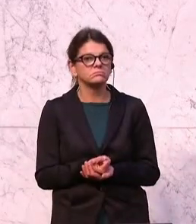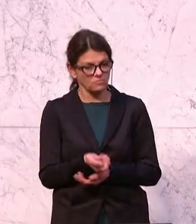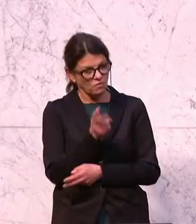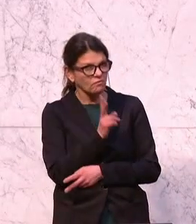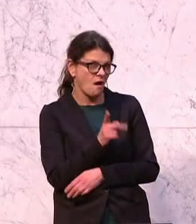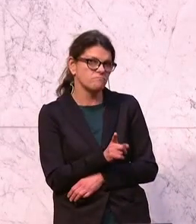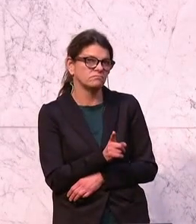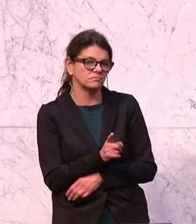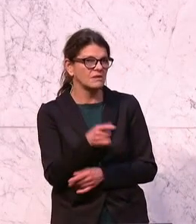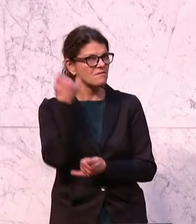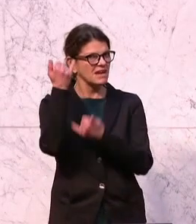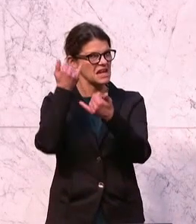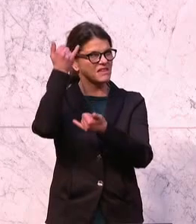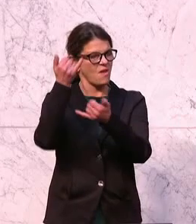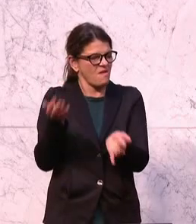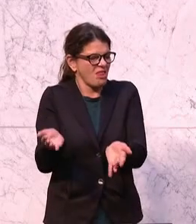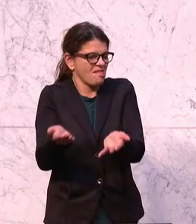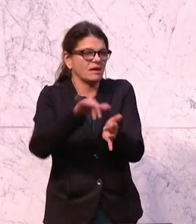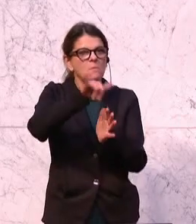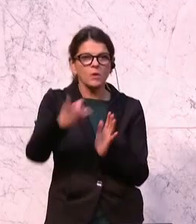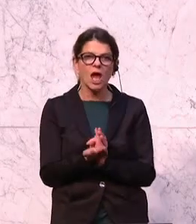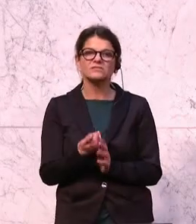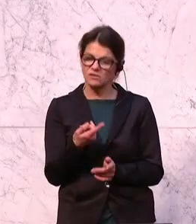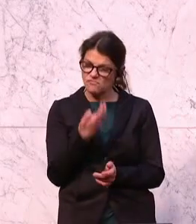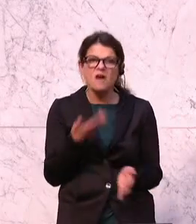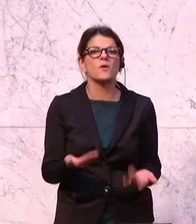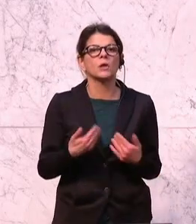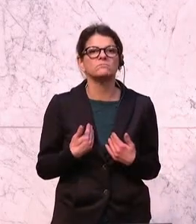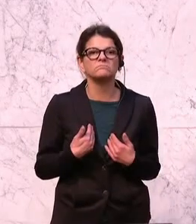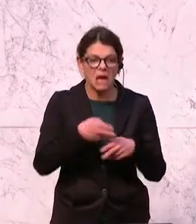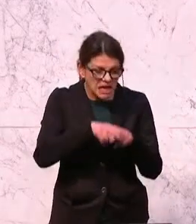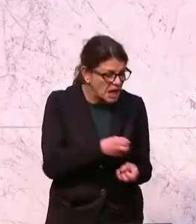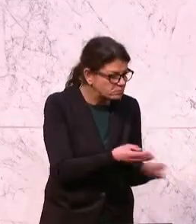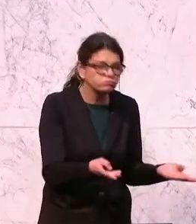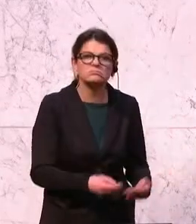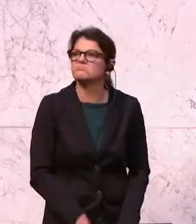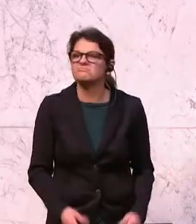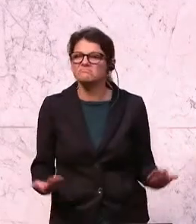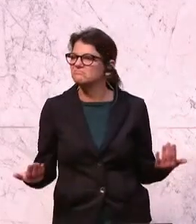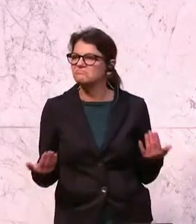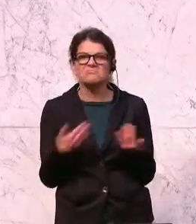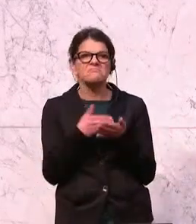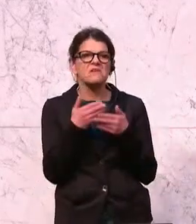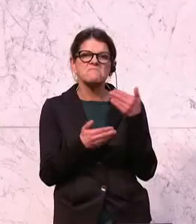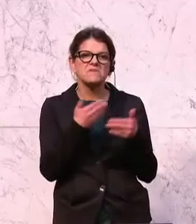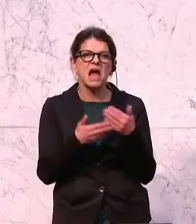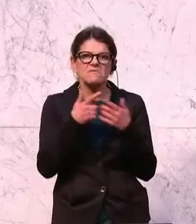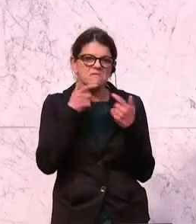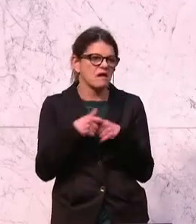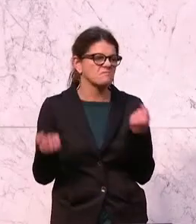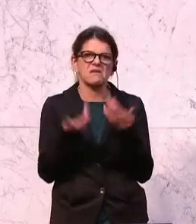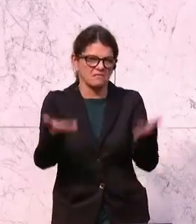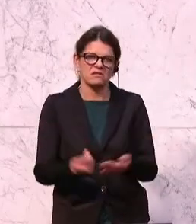Wirklichkeit ideologiegetriebene Projekte zu fördern. Alles andere ist Fortschreiben des Alten bei Ihnen gewesen. Dank.